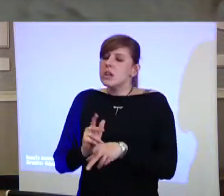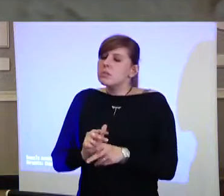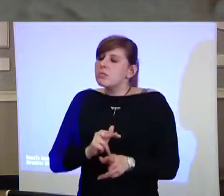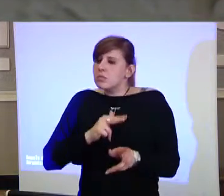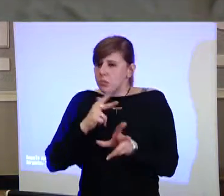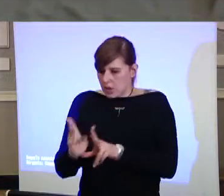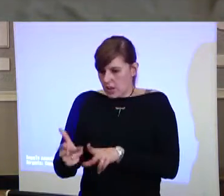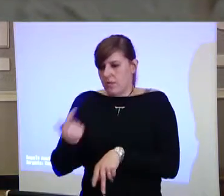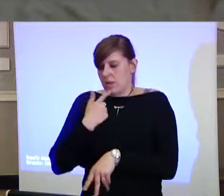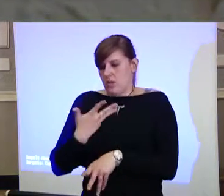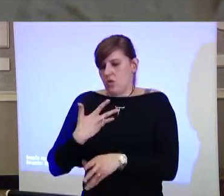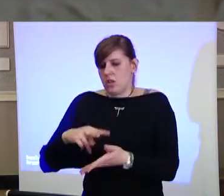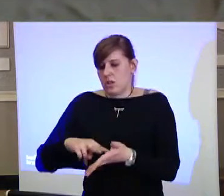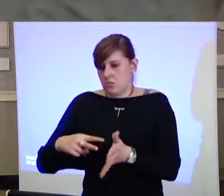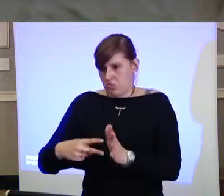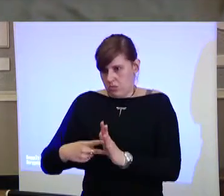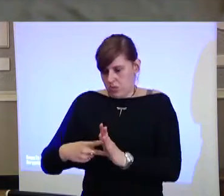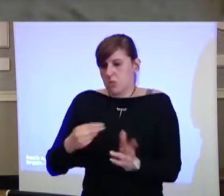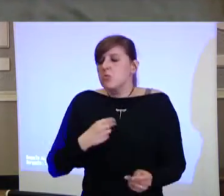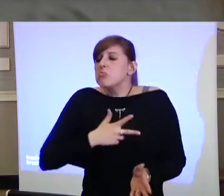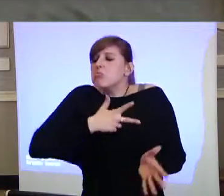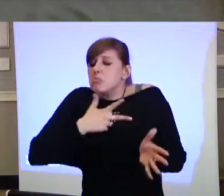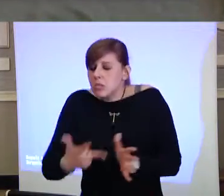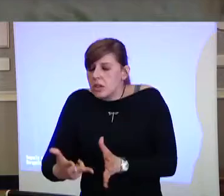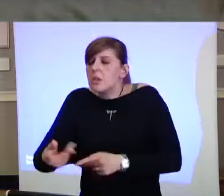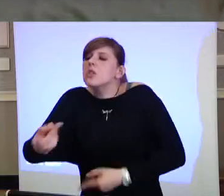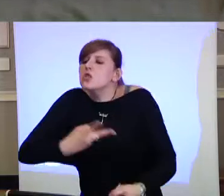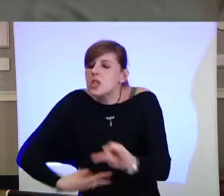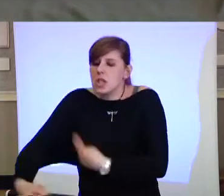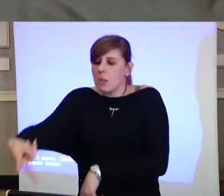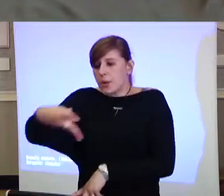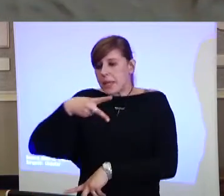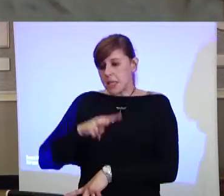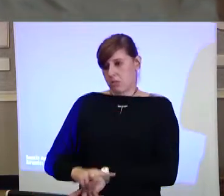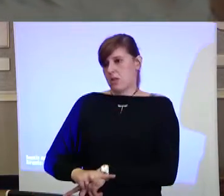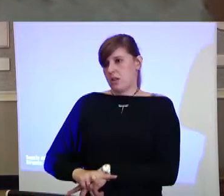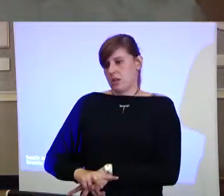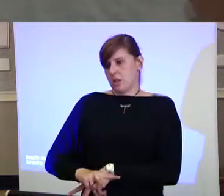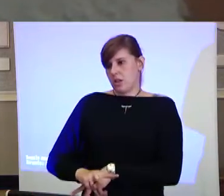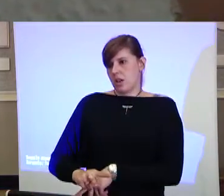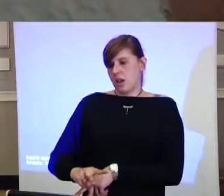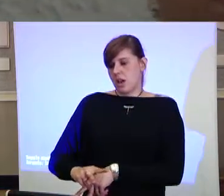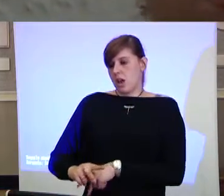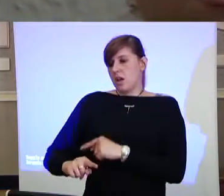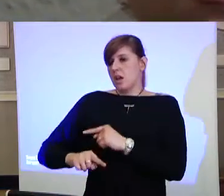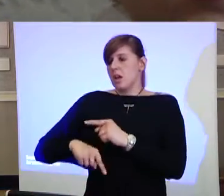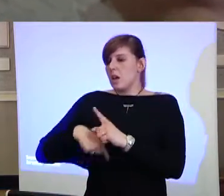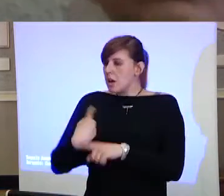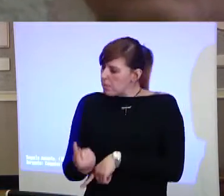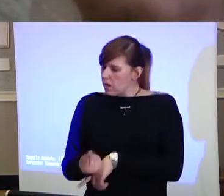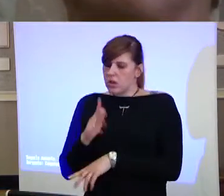cerchiamo le risposte a queste istanze. E poi facciamo i conti con una serie di attori